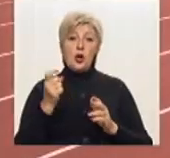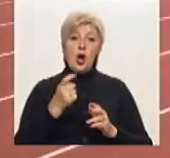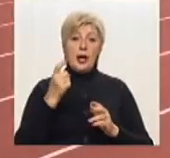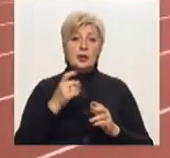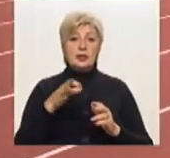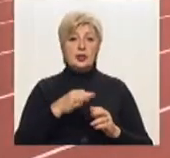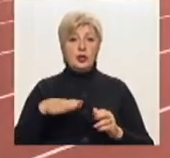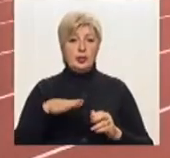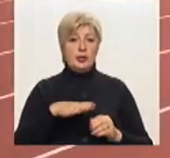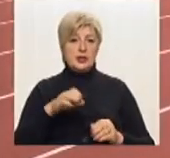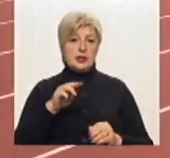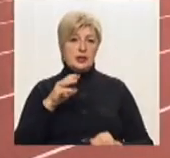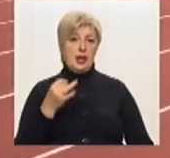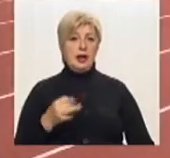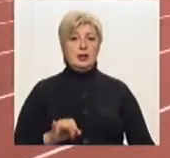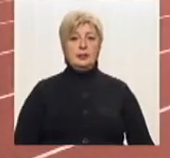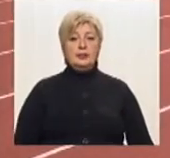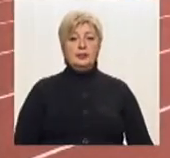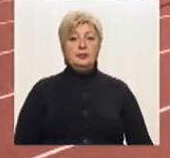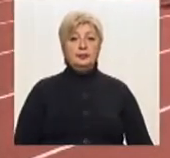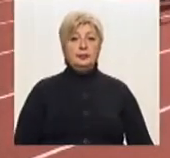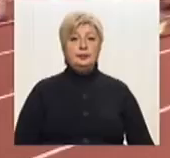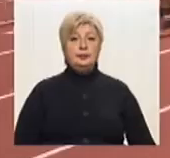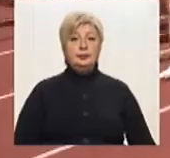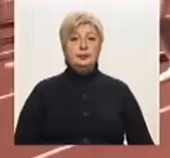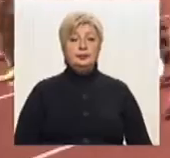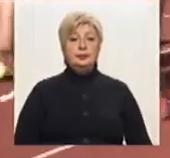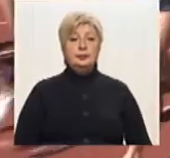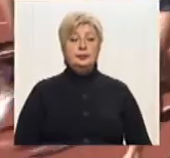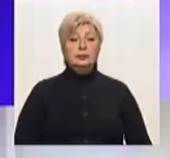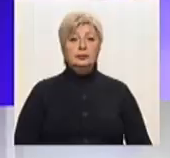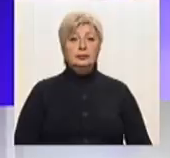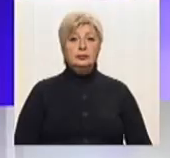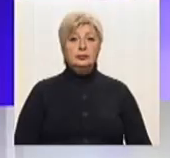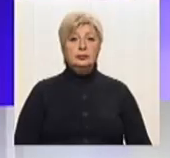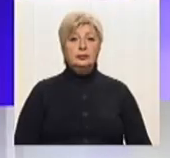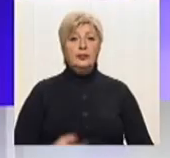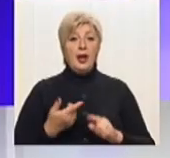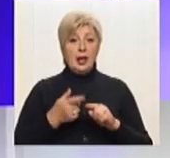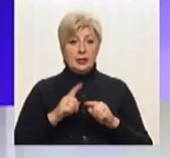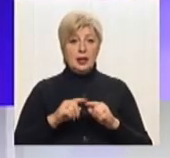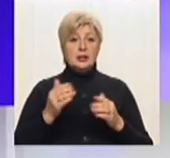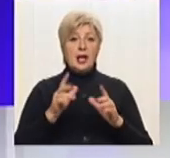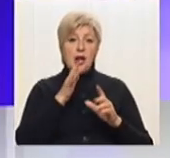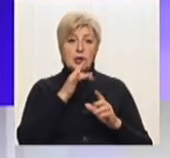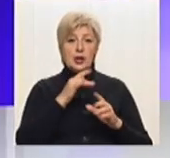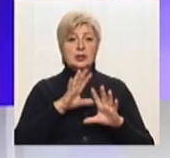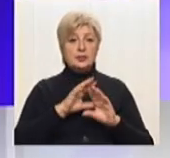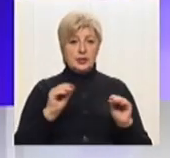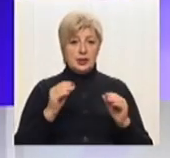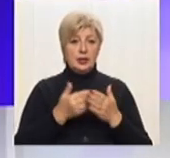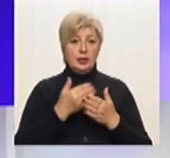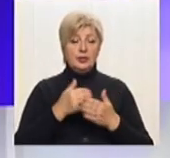областей. Анатолій Євченко, Олександр Шолдибін. Новини 51-го. На цей час всі новини. Наступний